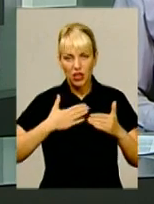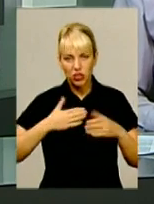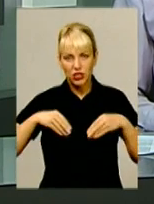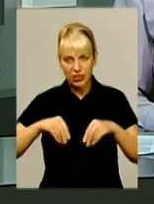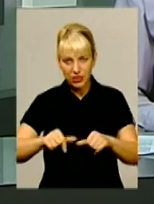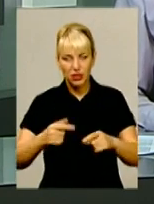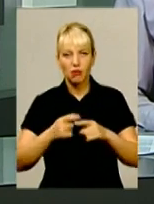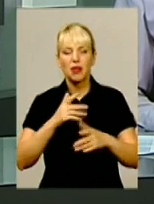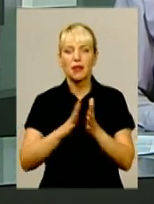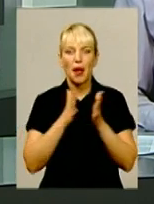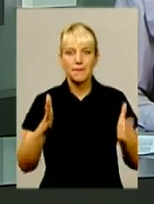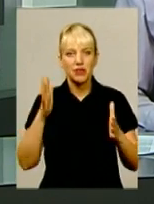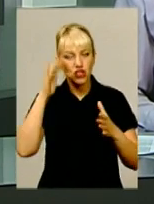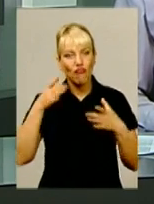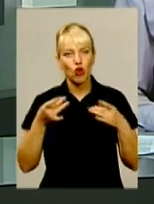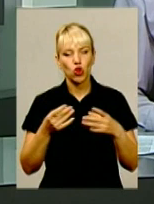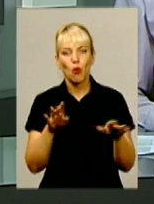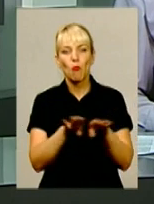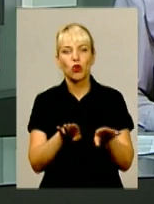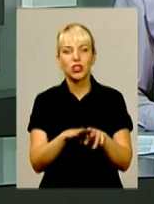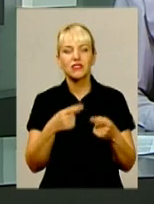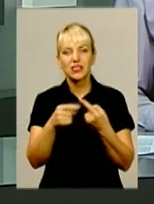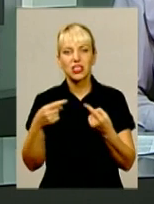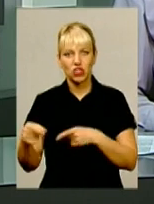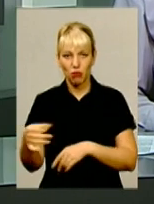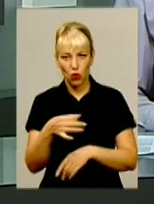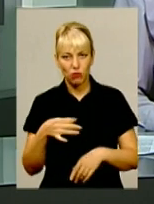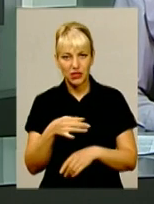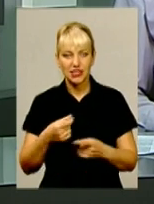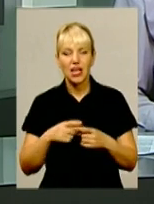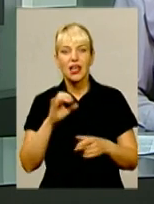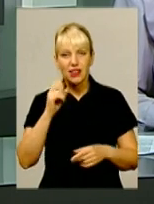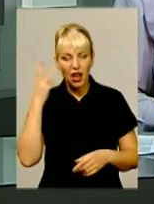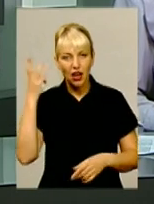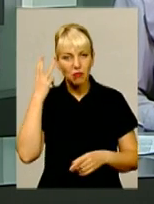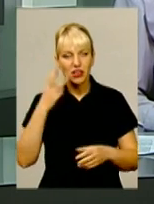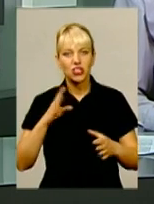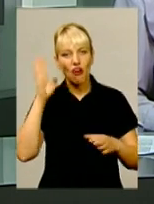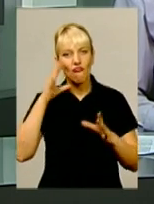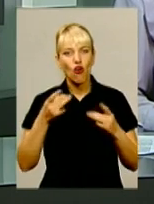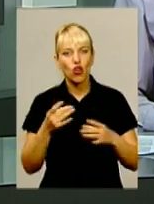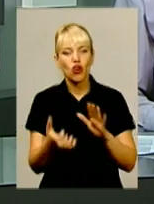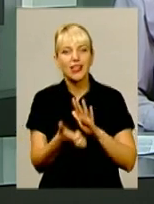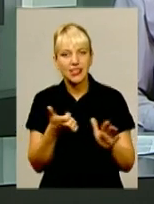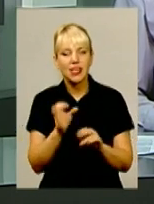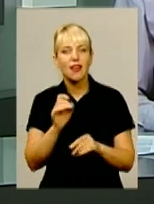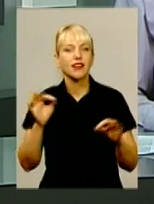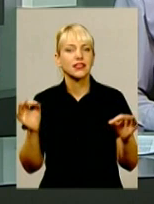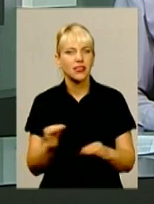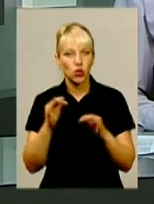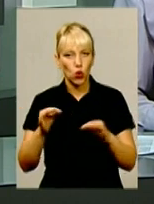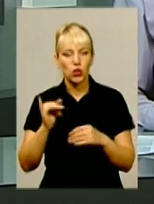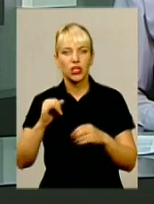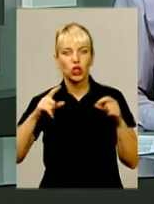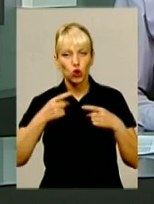регіону чине найбільше вологи, порівняно з іншими областями. Однак і на Хмельниччині волога в дефіциті, як ніколи. Тому сіуба